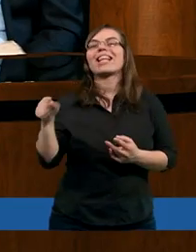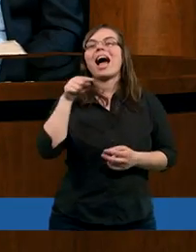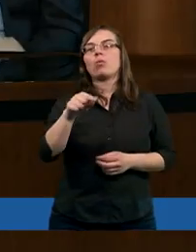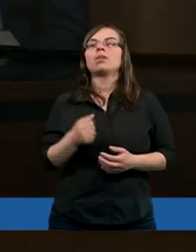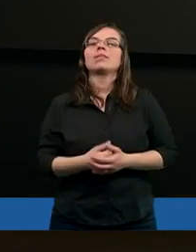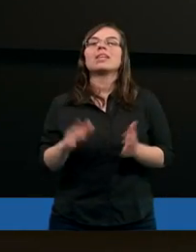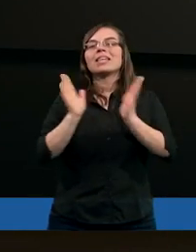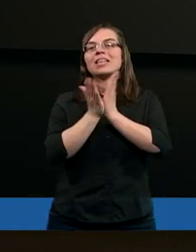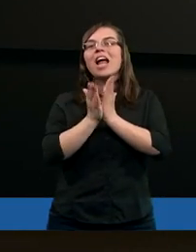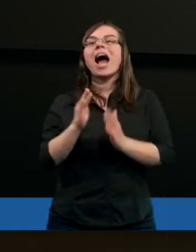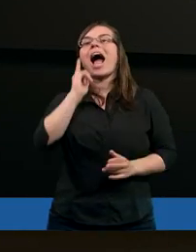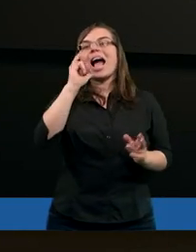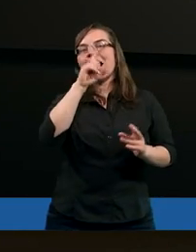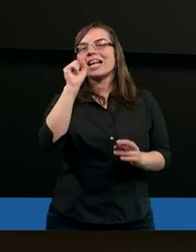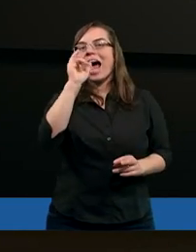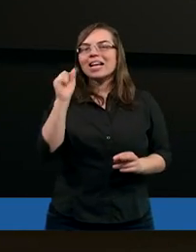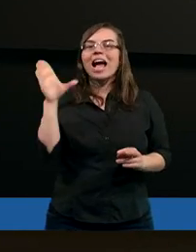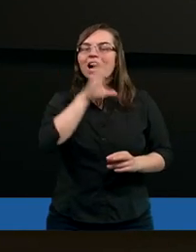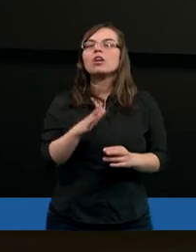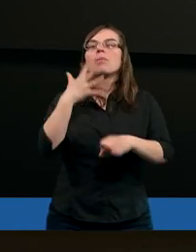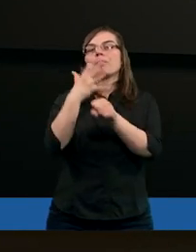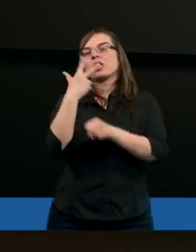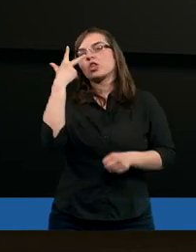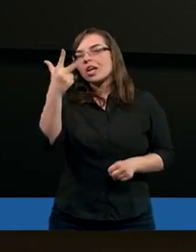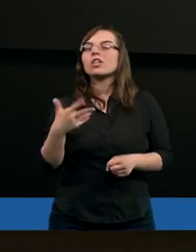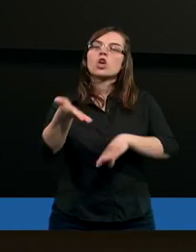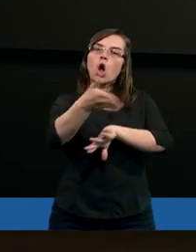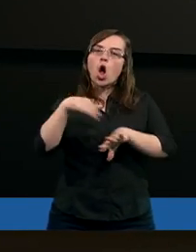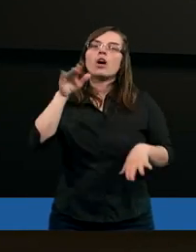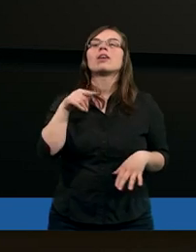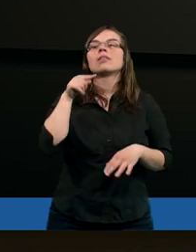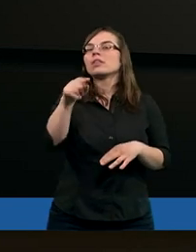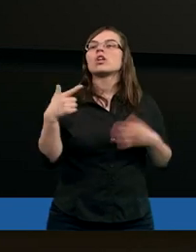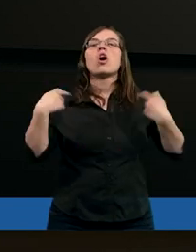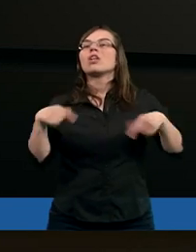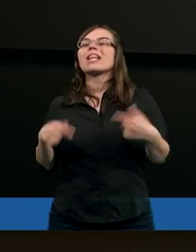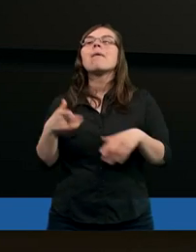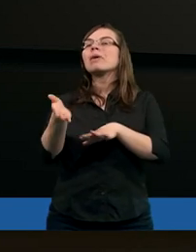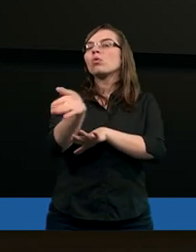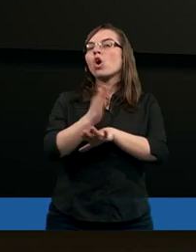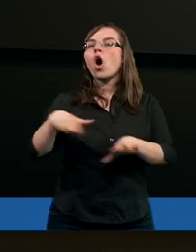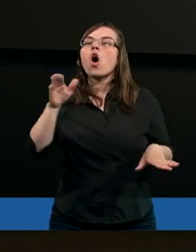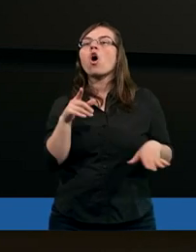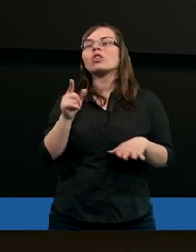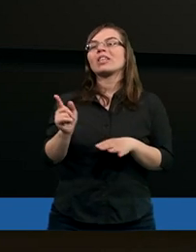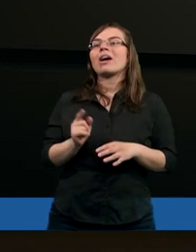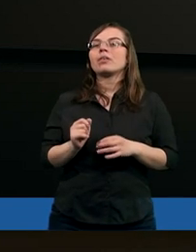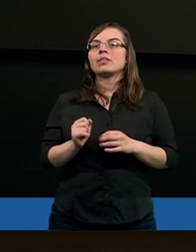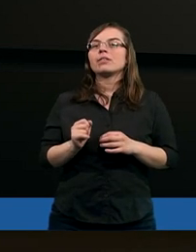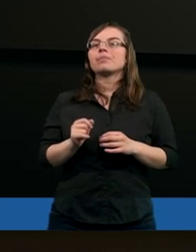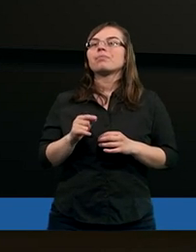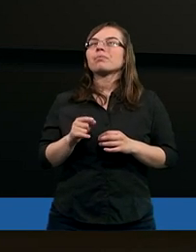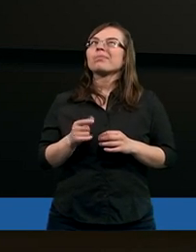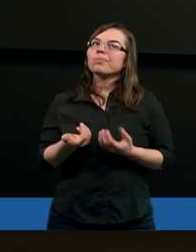z księgi Izajasza, 53 rozdział. Niedługi to rozdział, ale jest